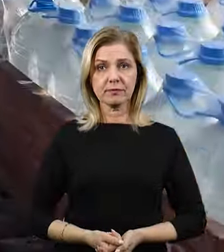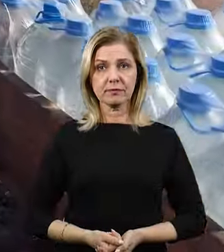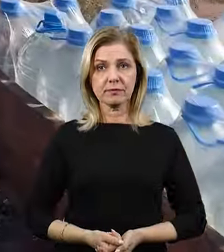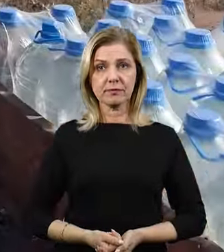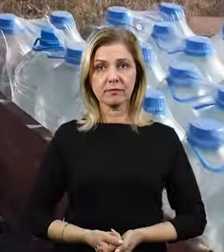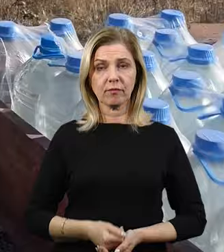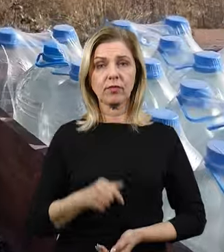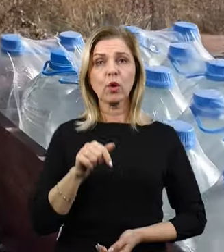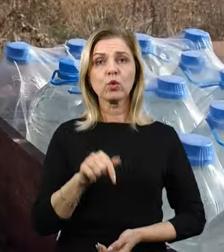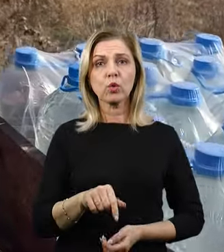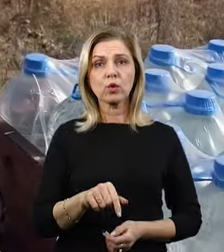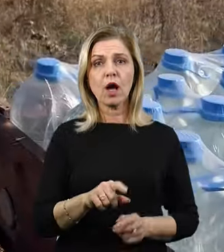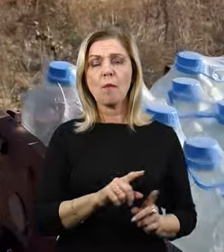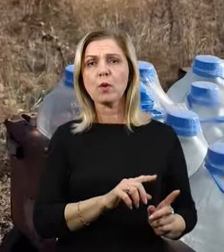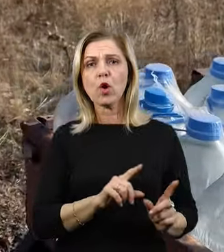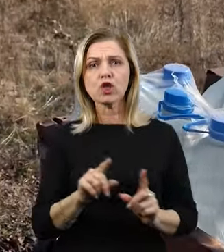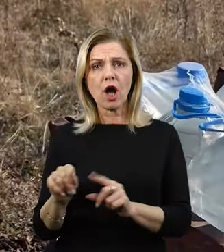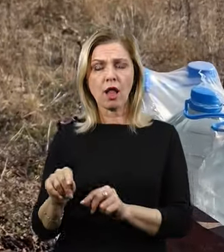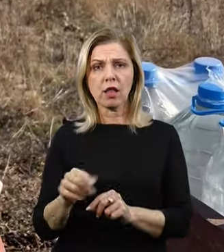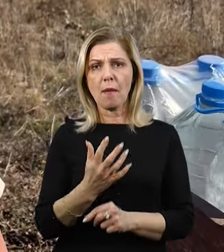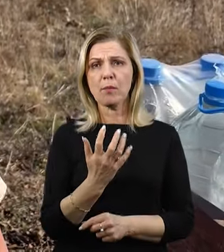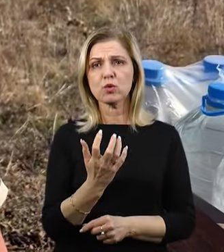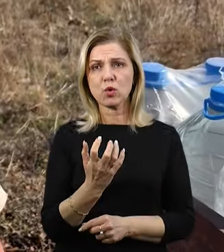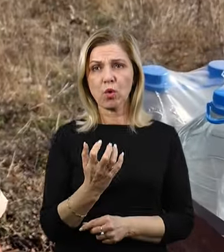А тут приїжджало у нас по 500.